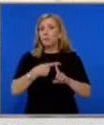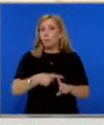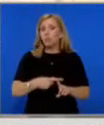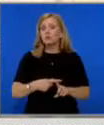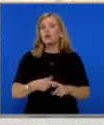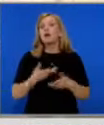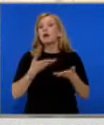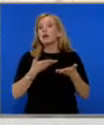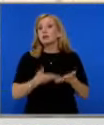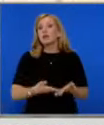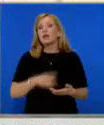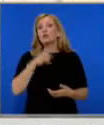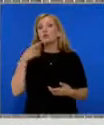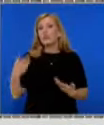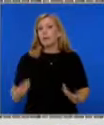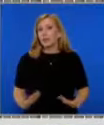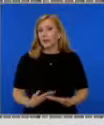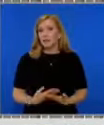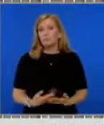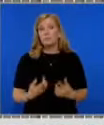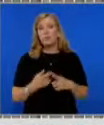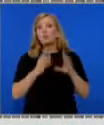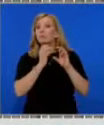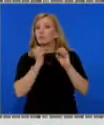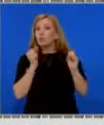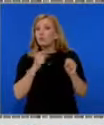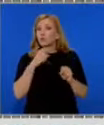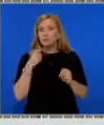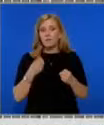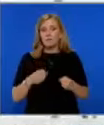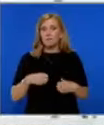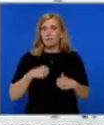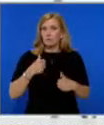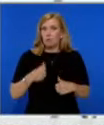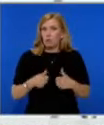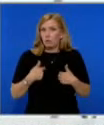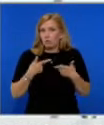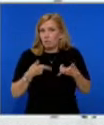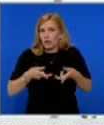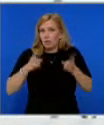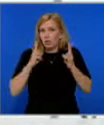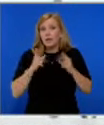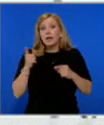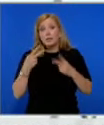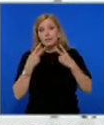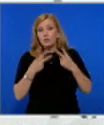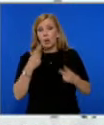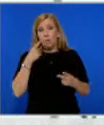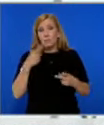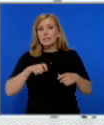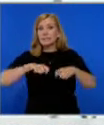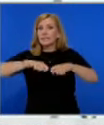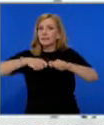руските геополитически интереси. От посолството на Русия изразиха възмущение от взетото решение. Те виждат опит да се скъсят